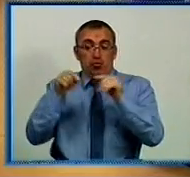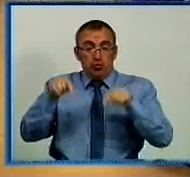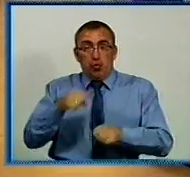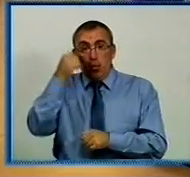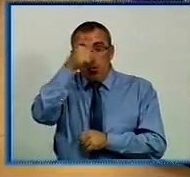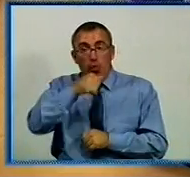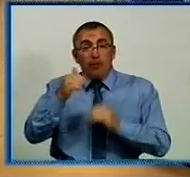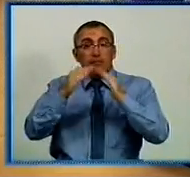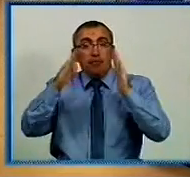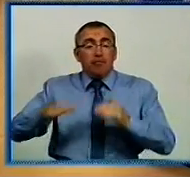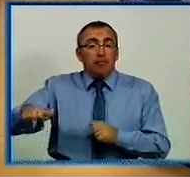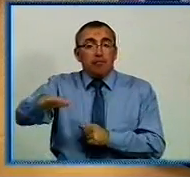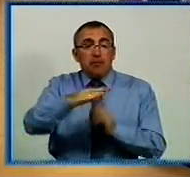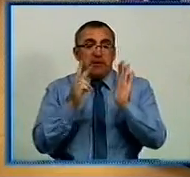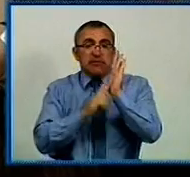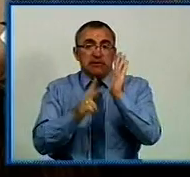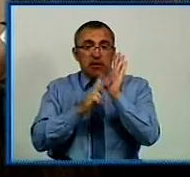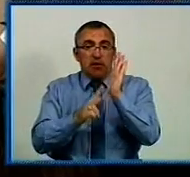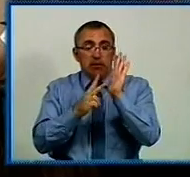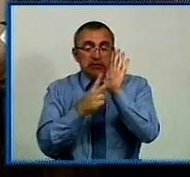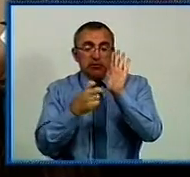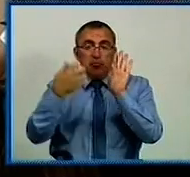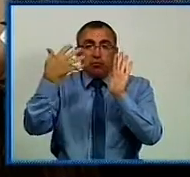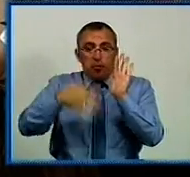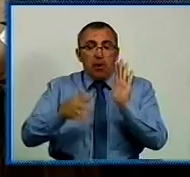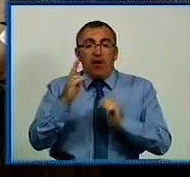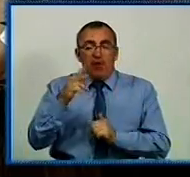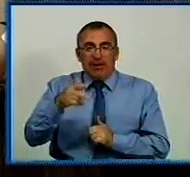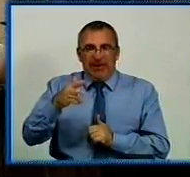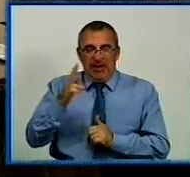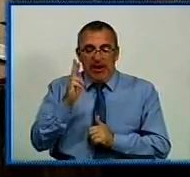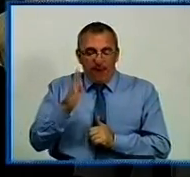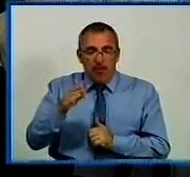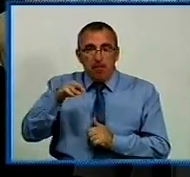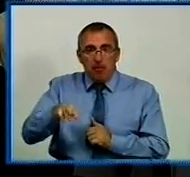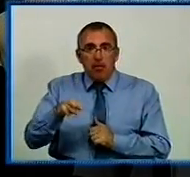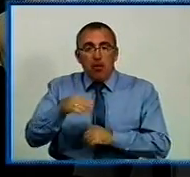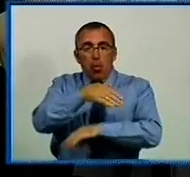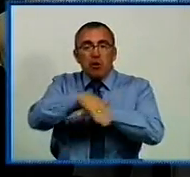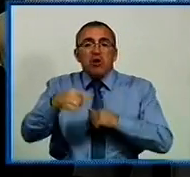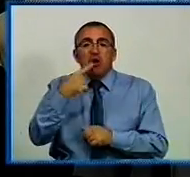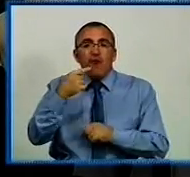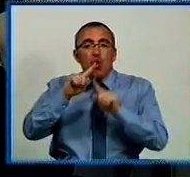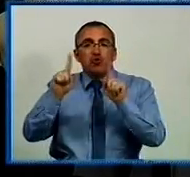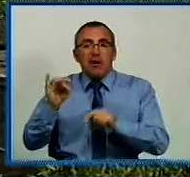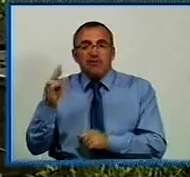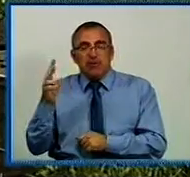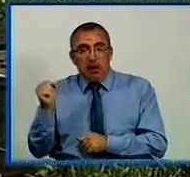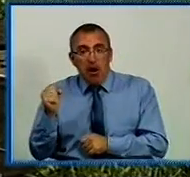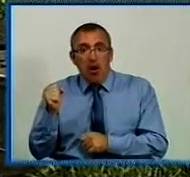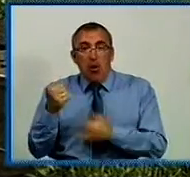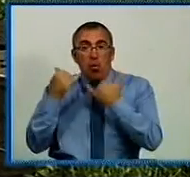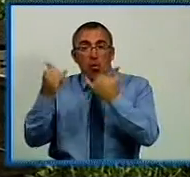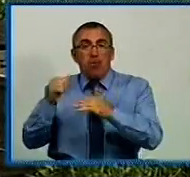його в приміщенні площою в понад 750 квадратних метрів по вулиці Червонозорівська. Створення ж притулку для